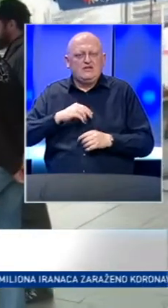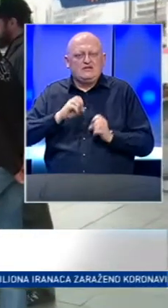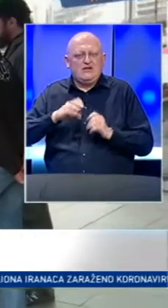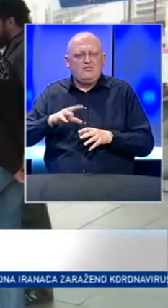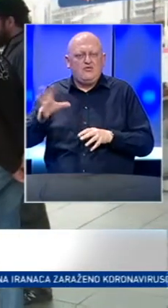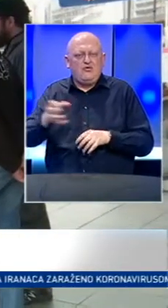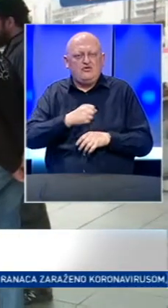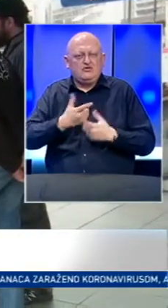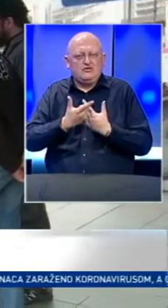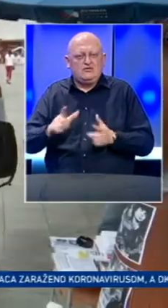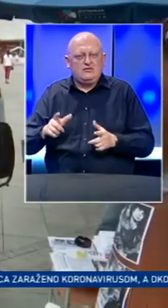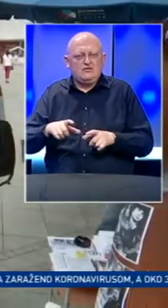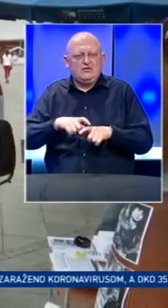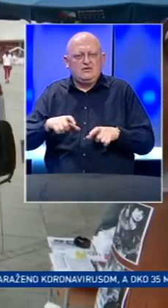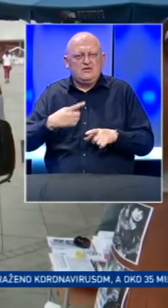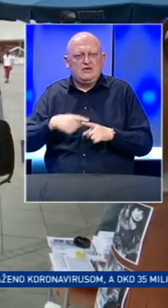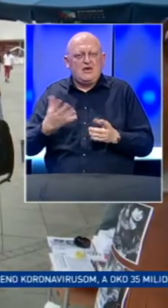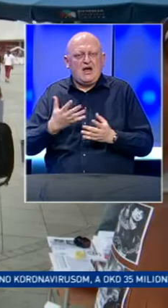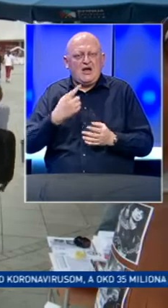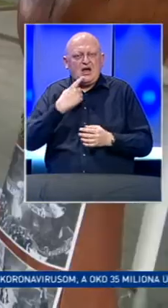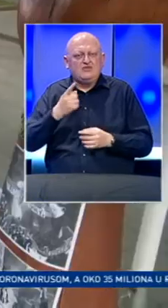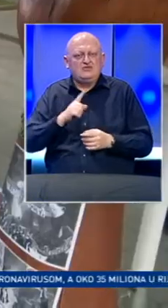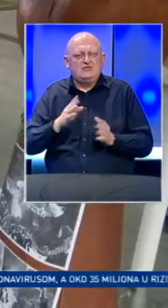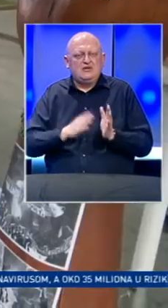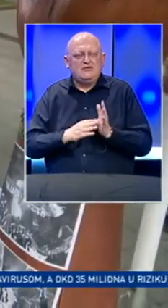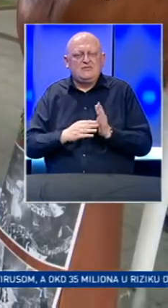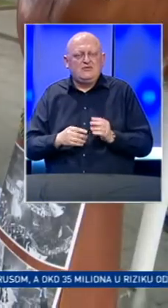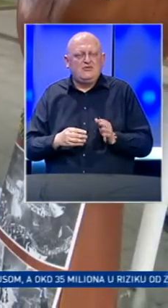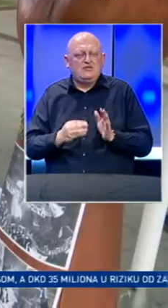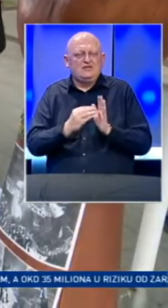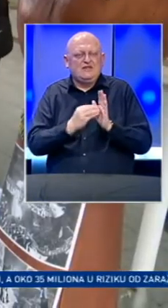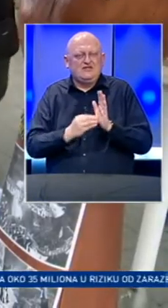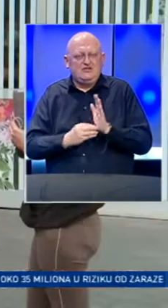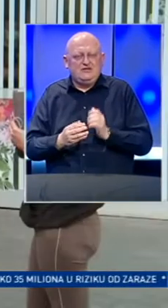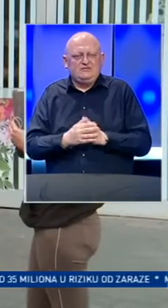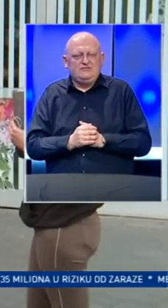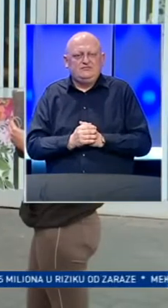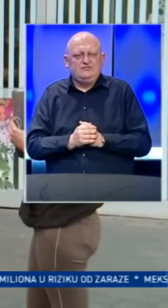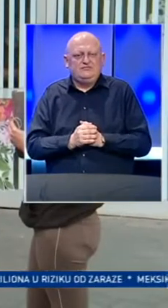oduzela odobrenje za postavljanje štanda zbog, kako kažu, neprimjerenog sadržaja.